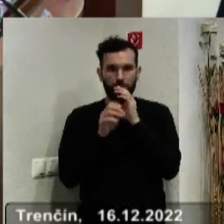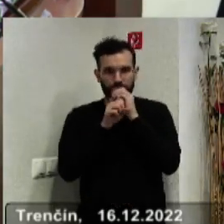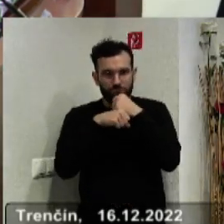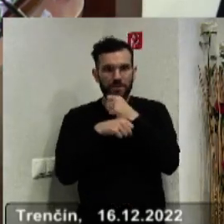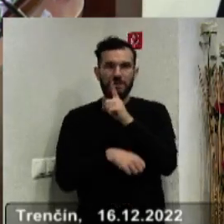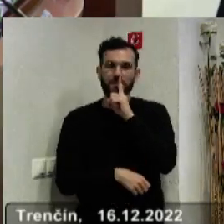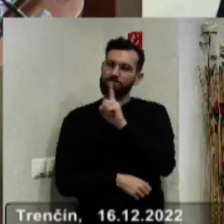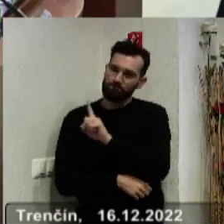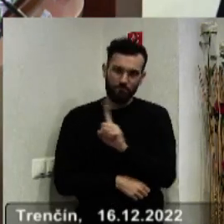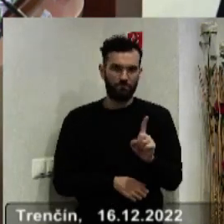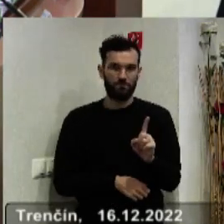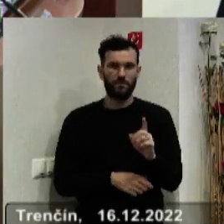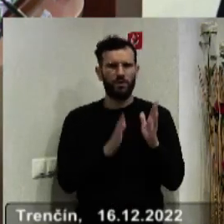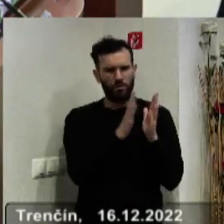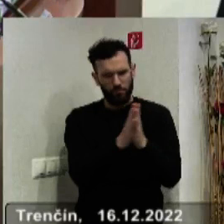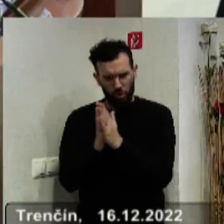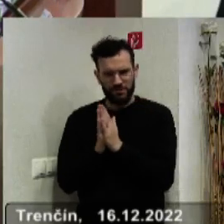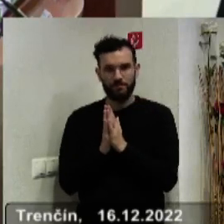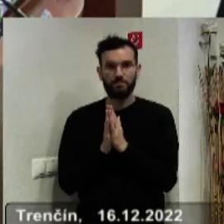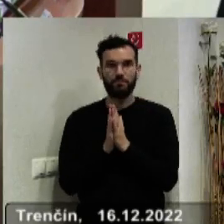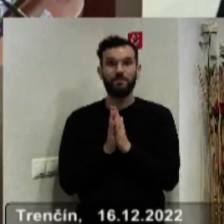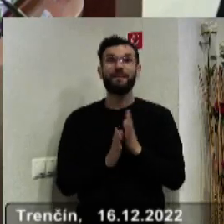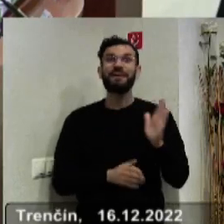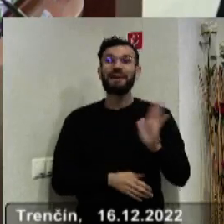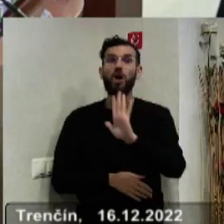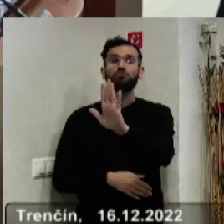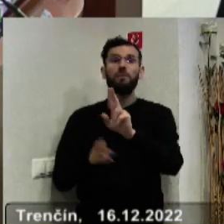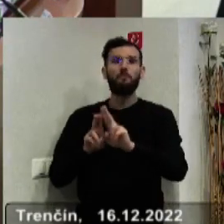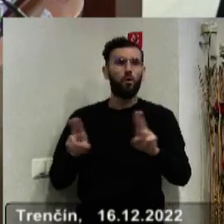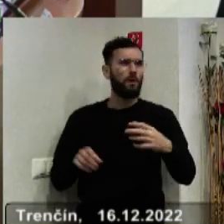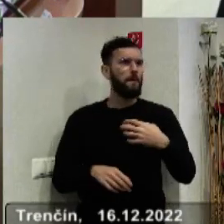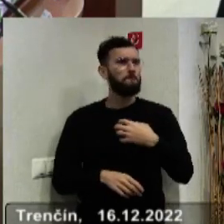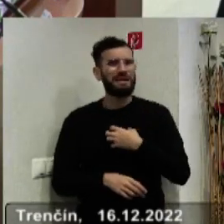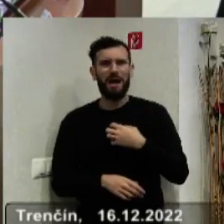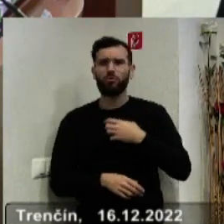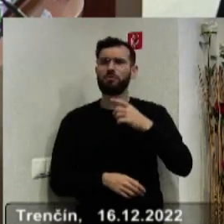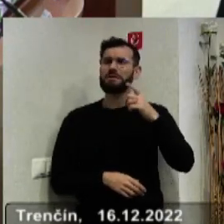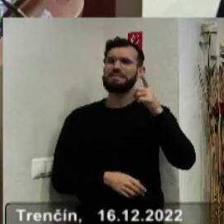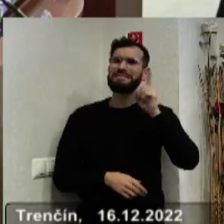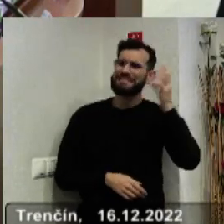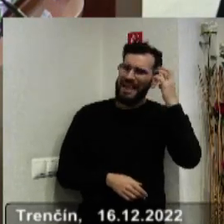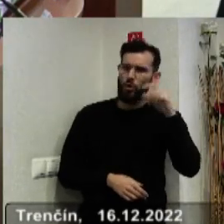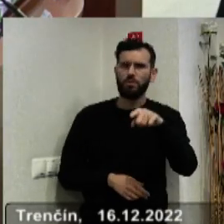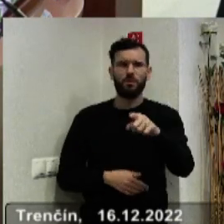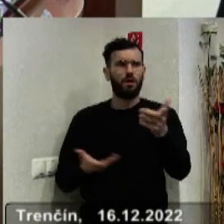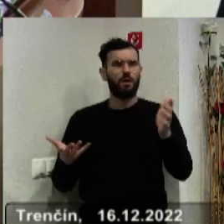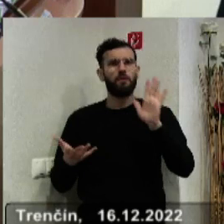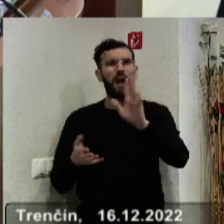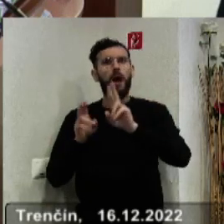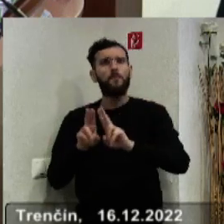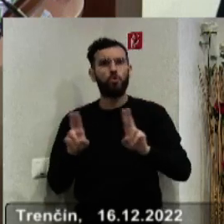mohli urobiť. Prosím vás, každý zo svojej pozície, sú tu primátori, starostovia, ktorí majú v svojich